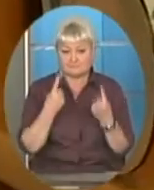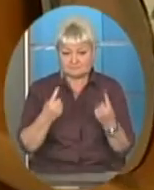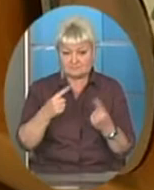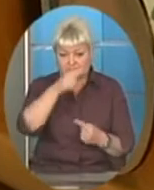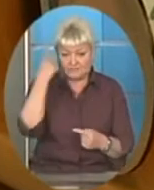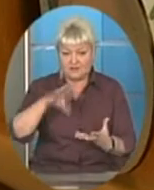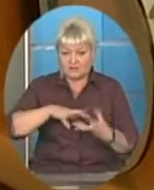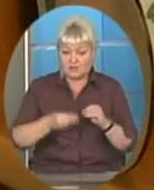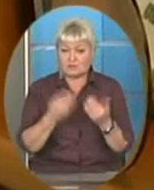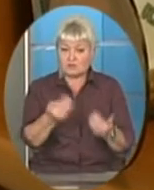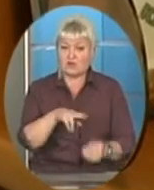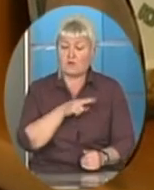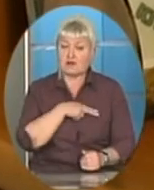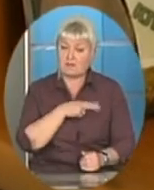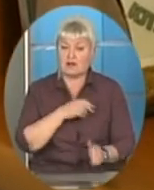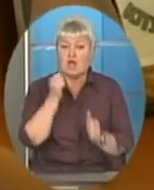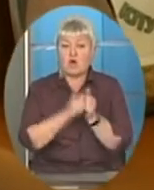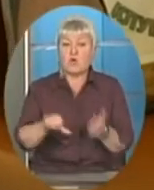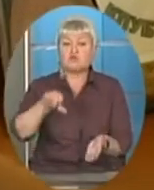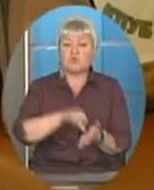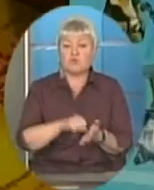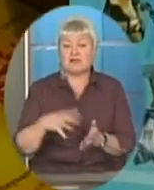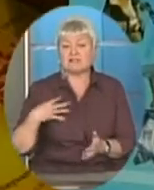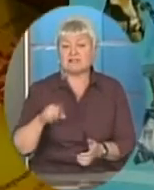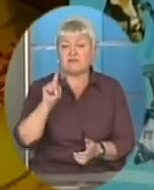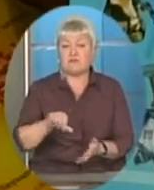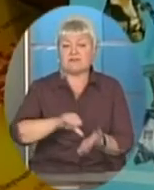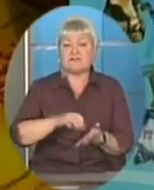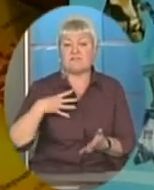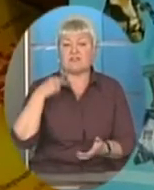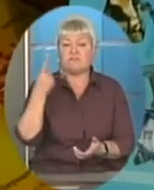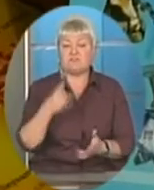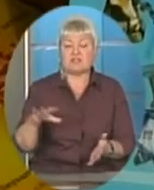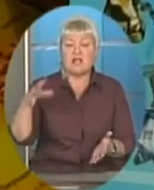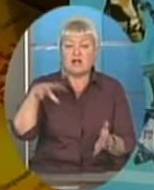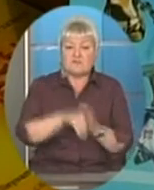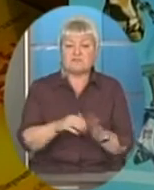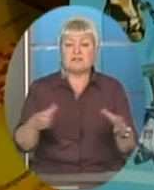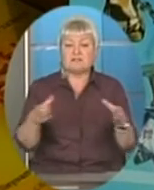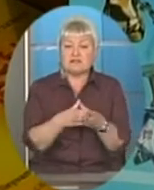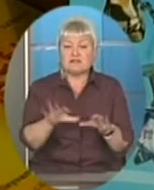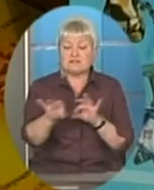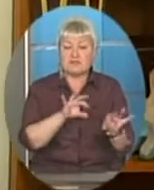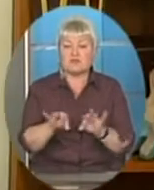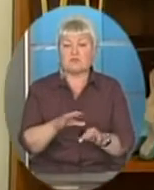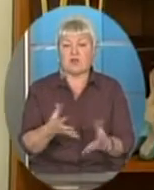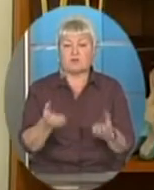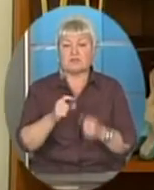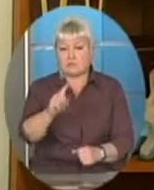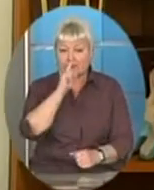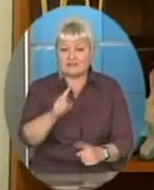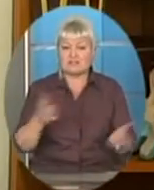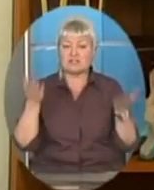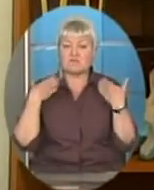його преміальних. Кожен учасник львів'янин, представник Львівщини в складі збірної команди України отримає місячний відпочинок